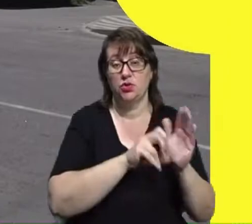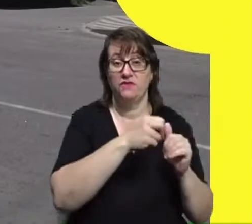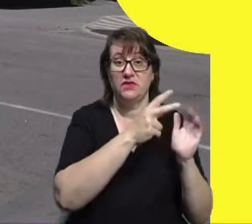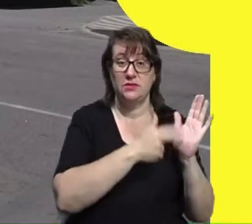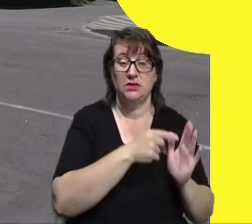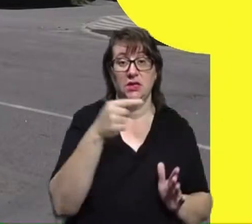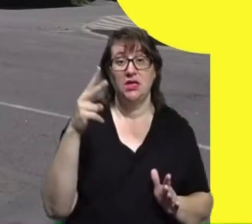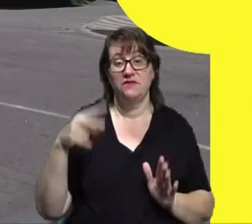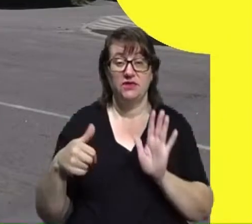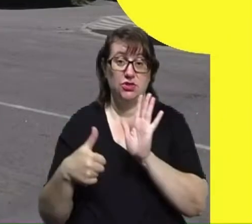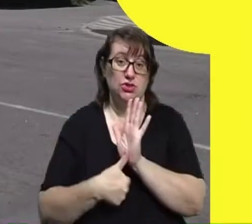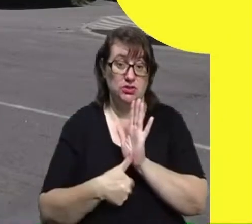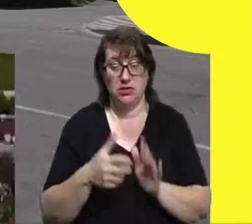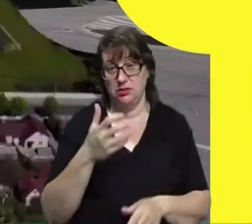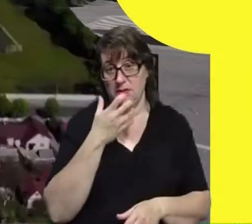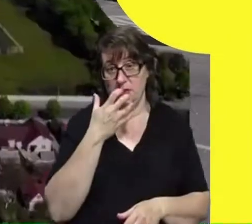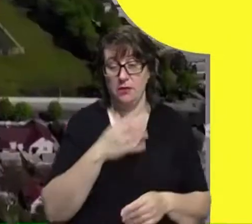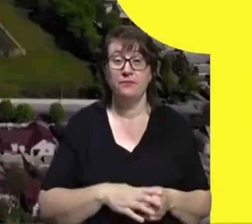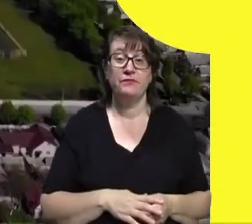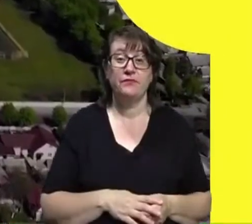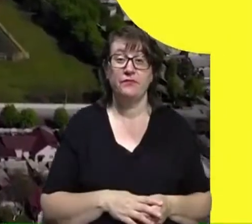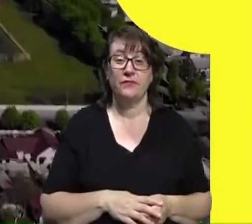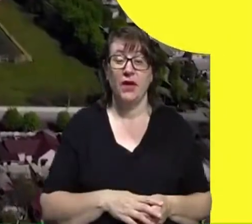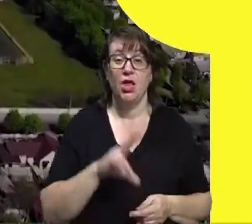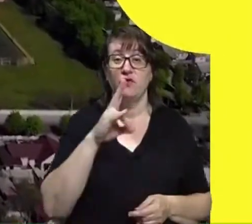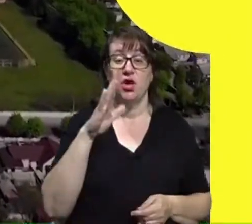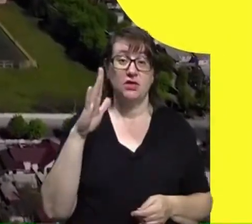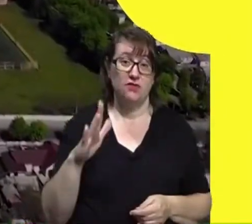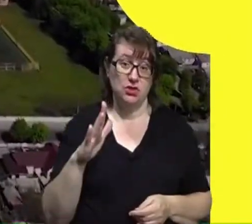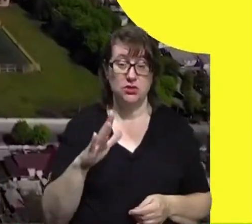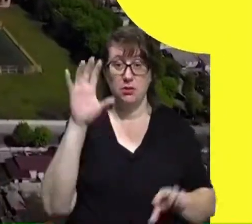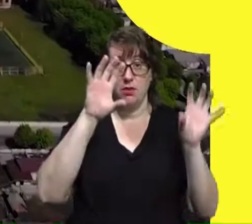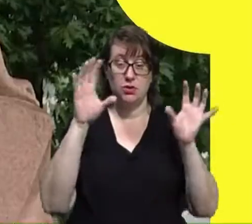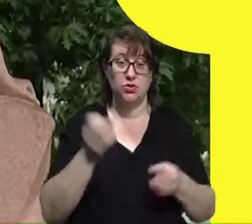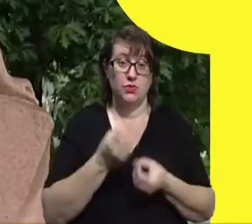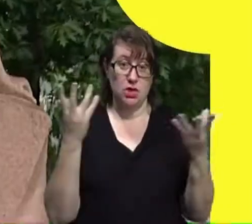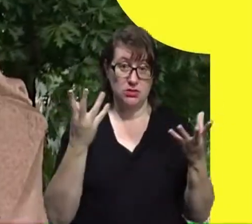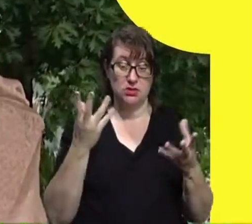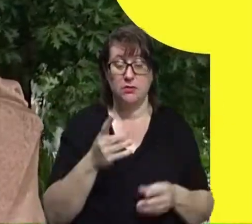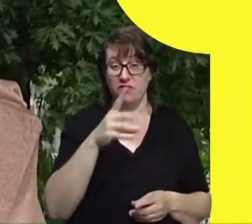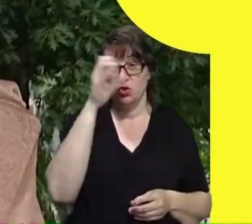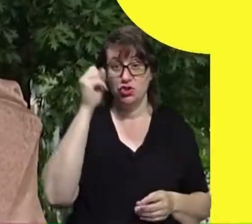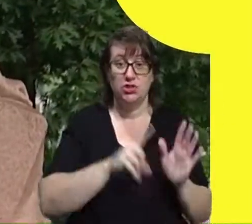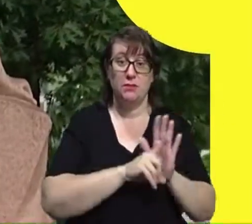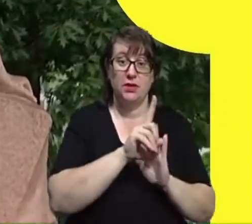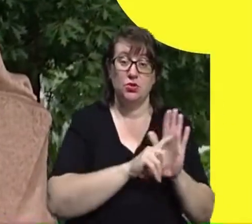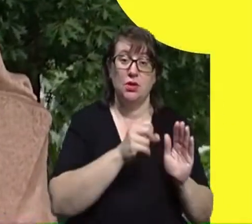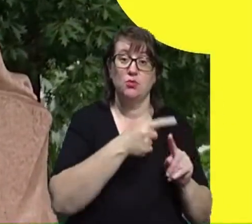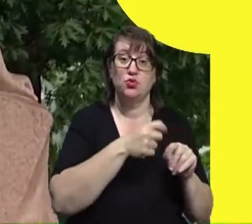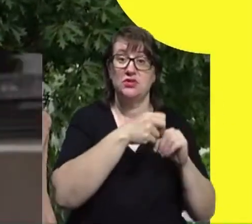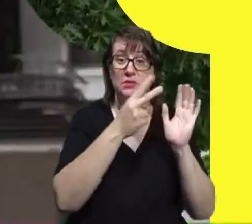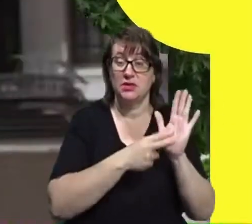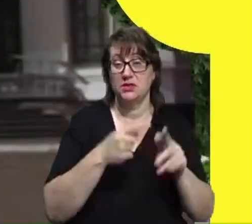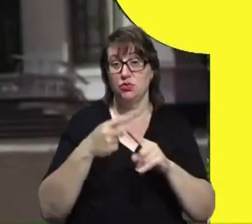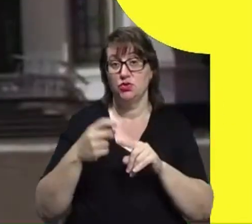26 градусів тепла. У Новограді-Волинському хмарно з проясненнями. Вночі температура від плюс 17 до плюс